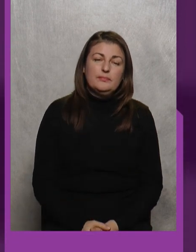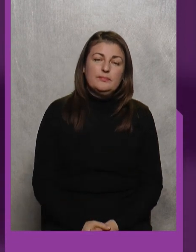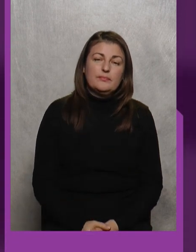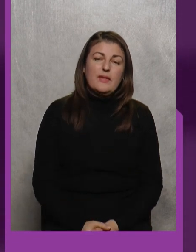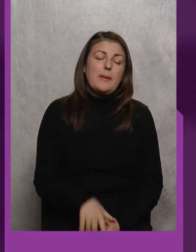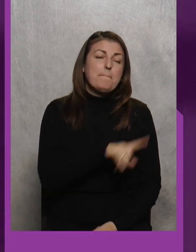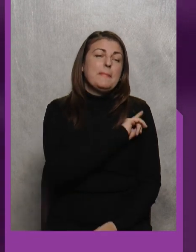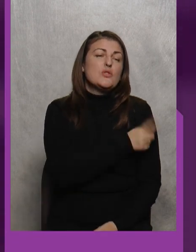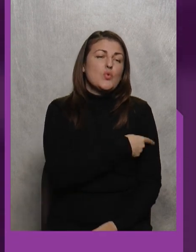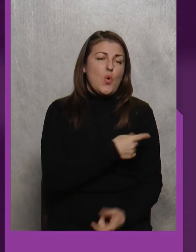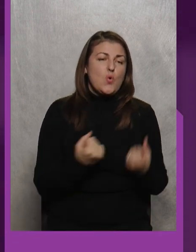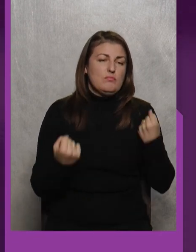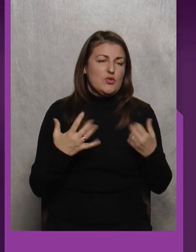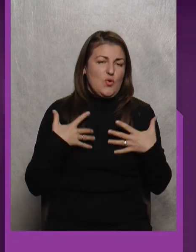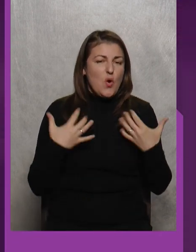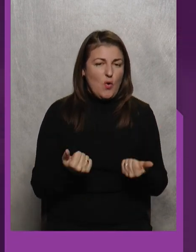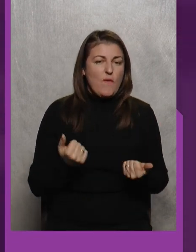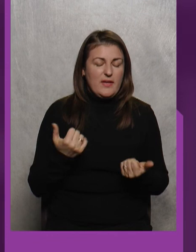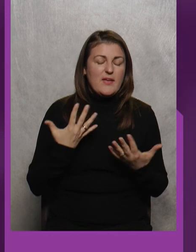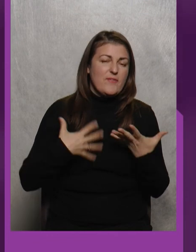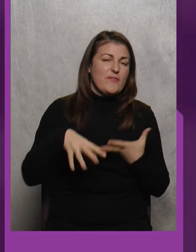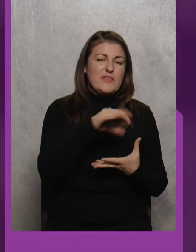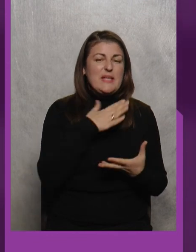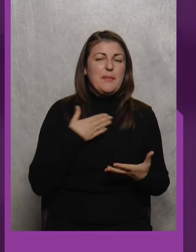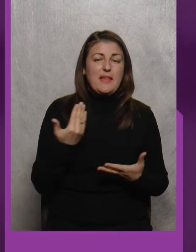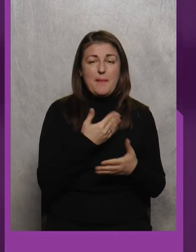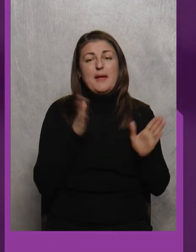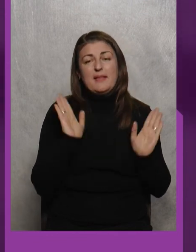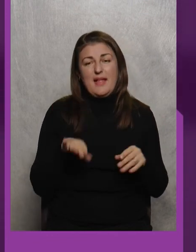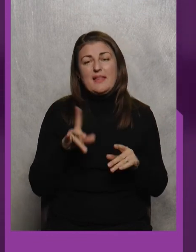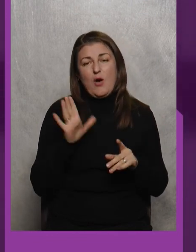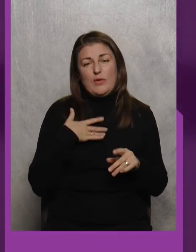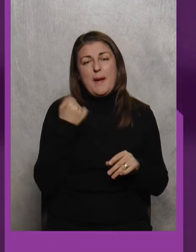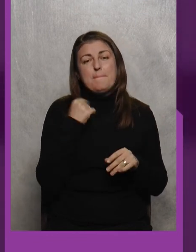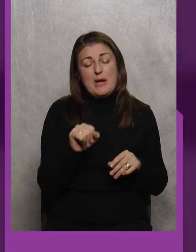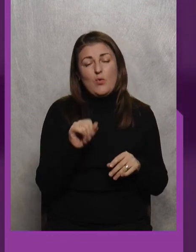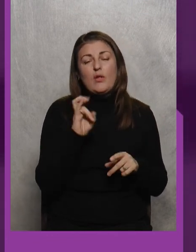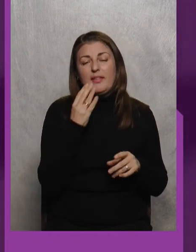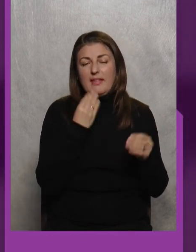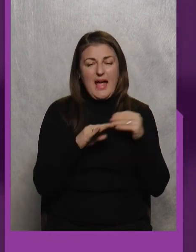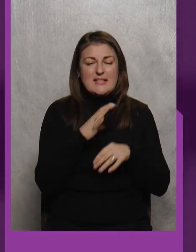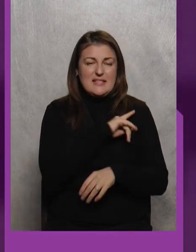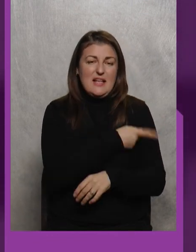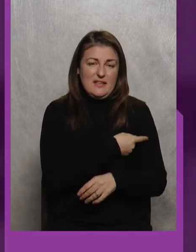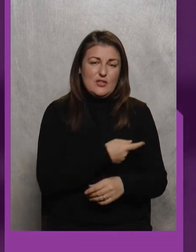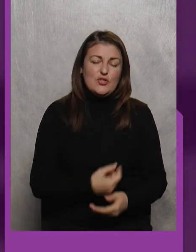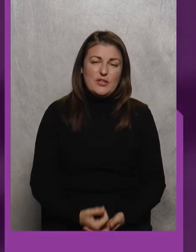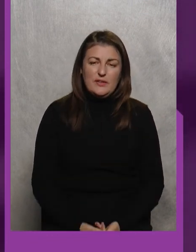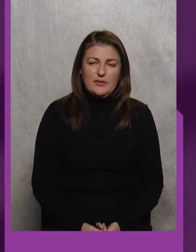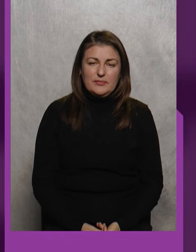Міцного здоров'я Міцного здоров'я всім нам Та нехай у нас переможе найсильніше Нехай буде це ми